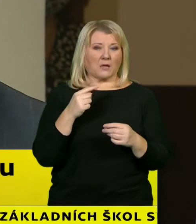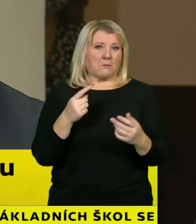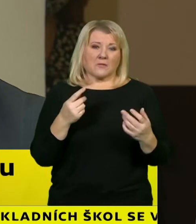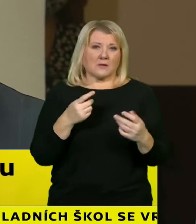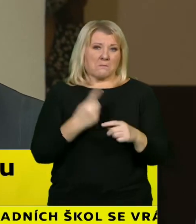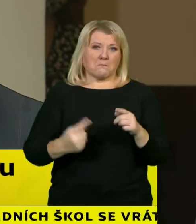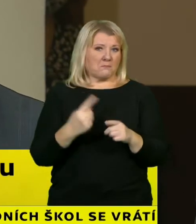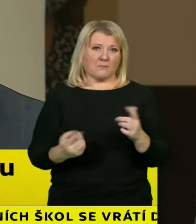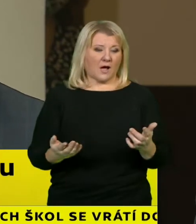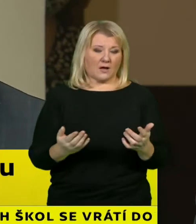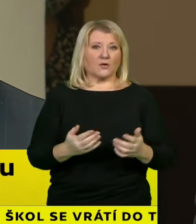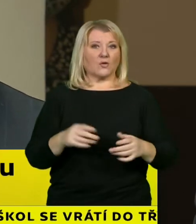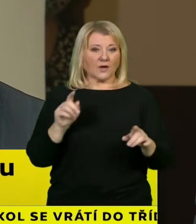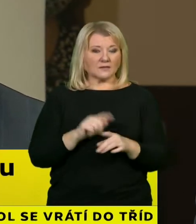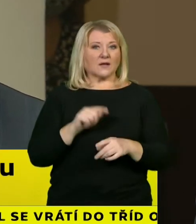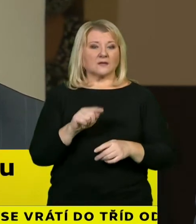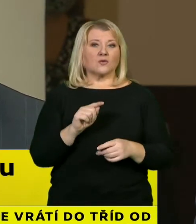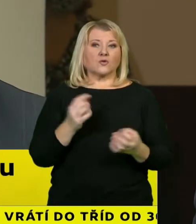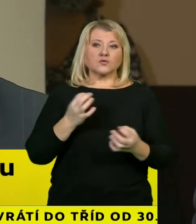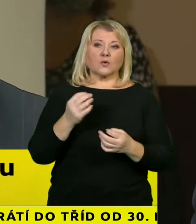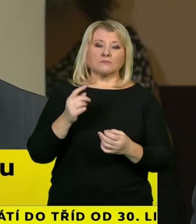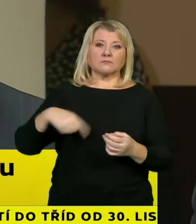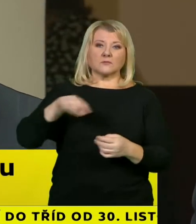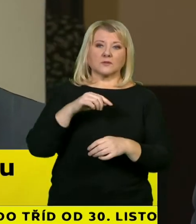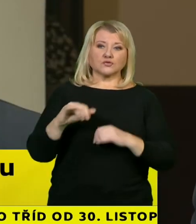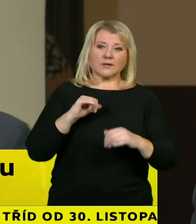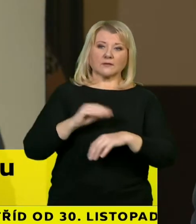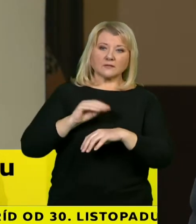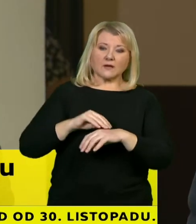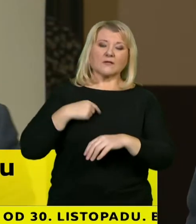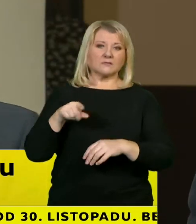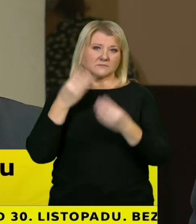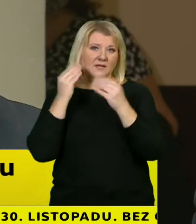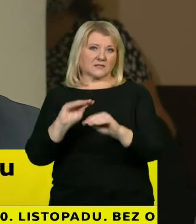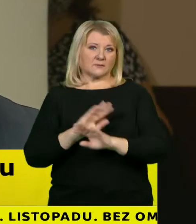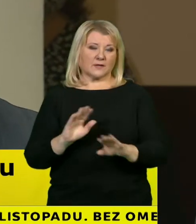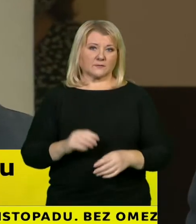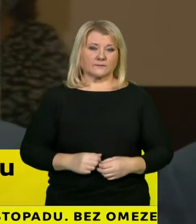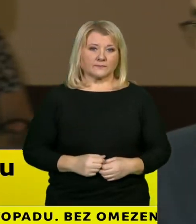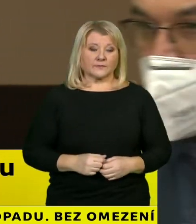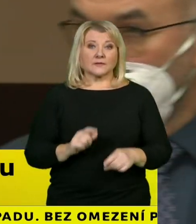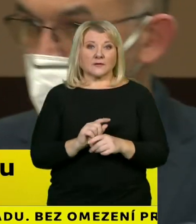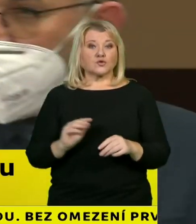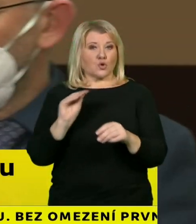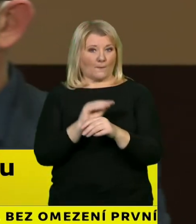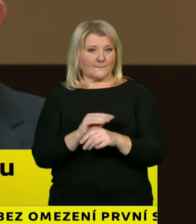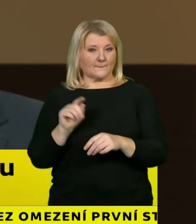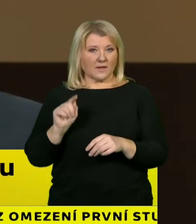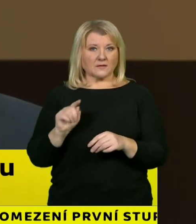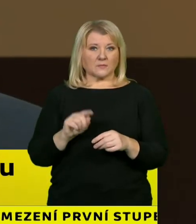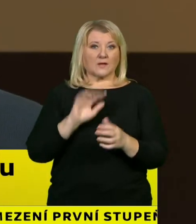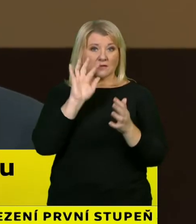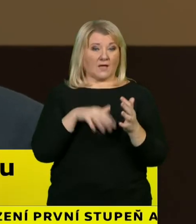hlavně jsou to půdněty z terénu, na které my reagujeme a tak by to mělo být. Já to ještě jenom doplním o to, že ta tabulka vlastní by to